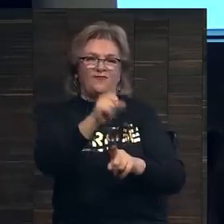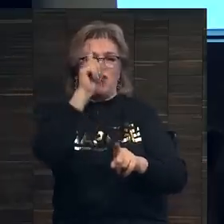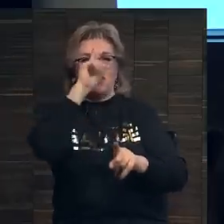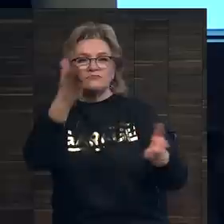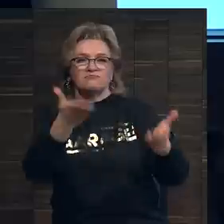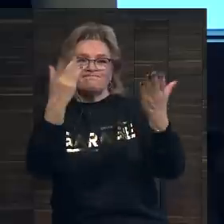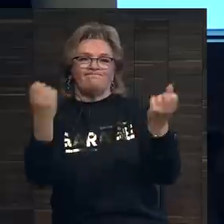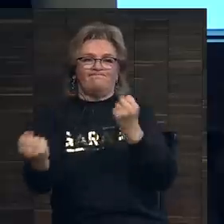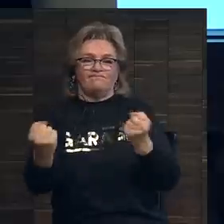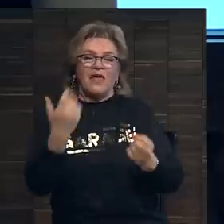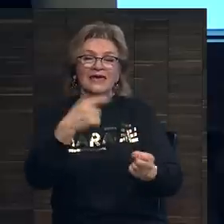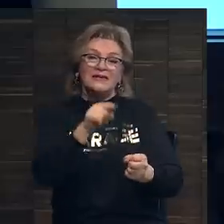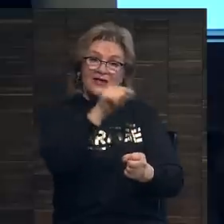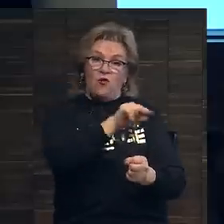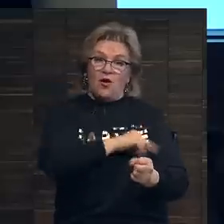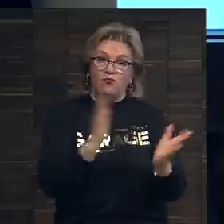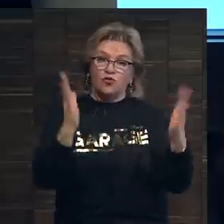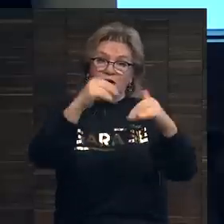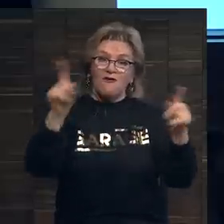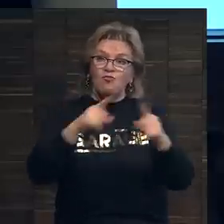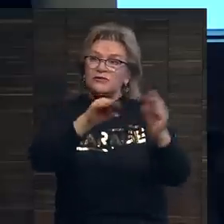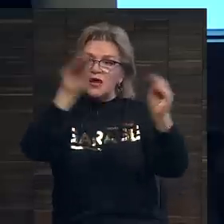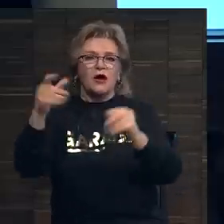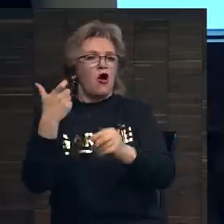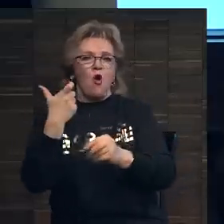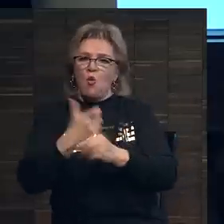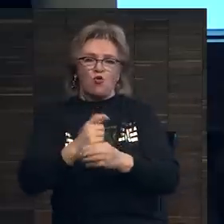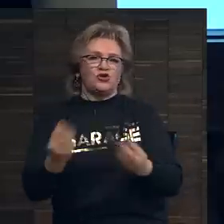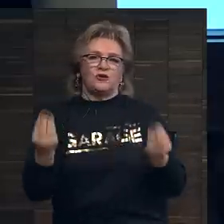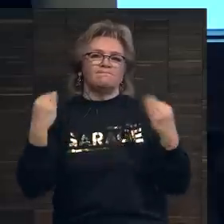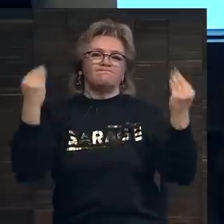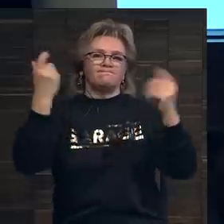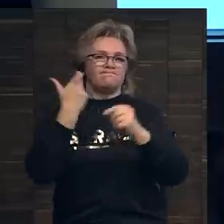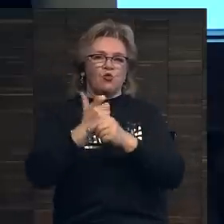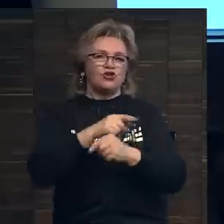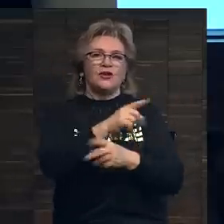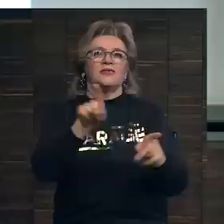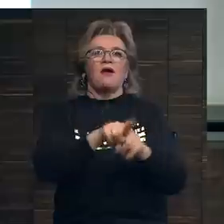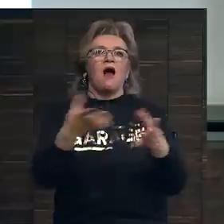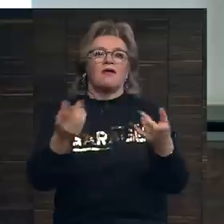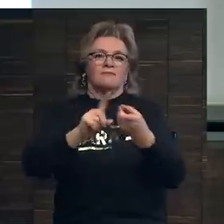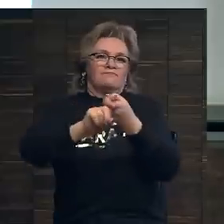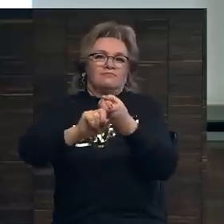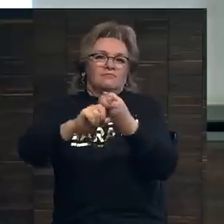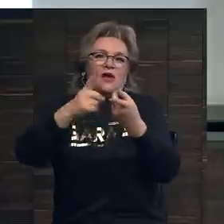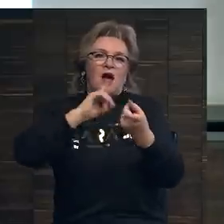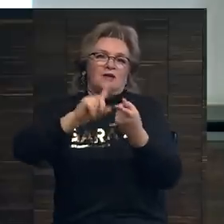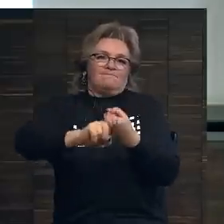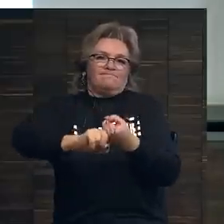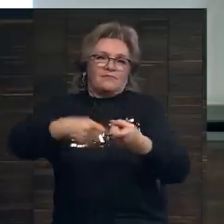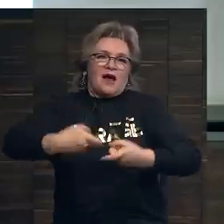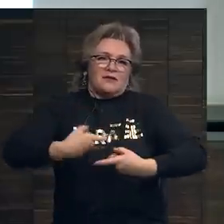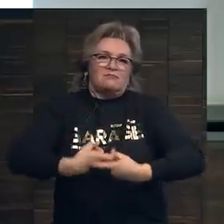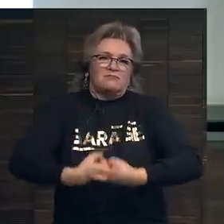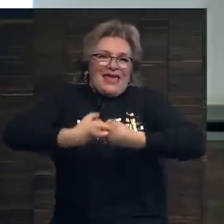художника. Если его работы восстанавливаются в музеях, это очень престижно, это своего рода якорь для произведений на рынке.